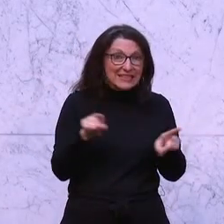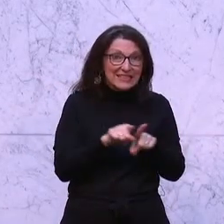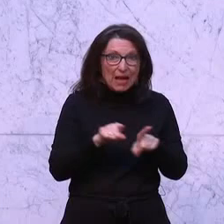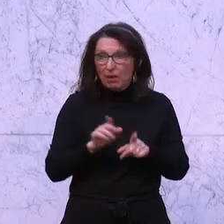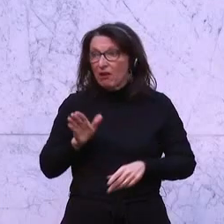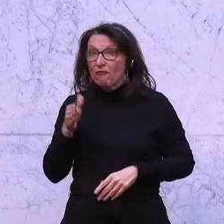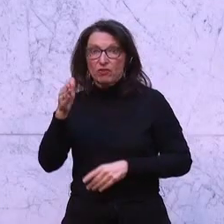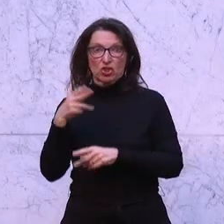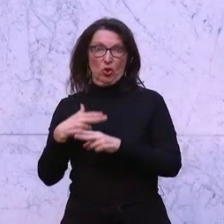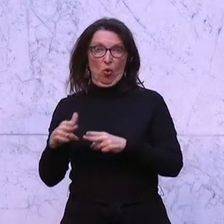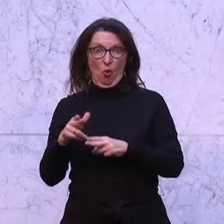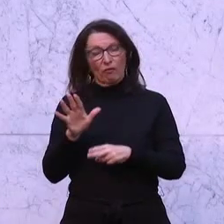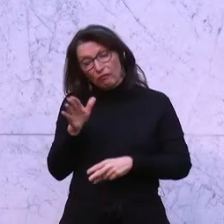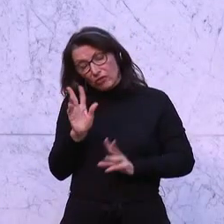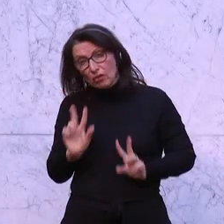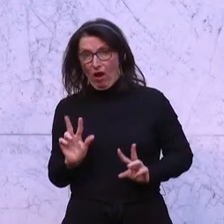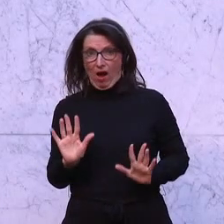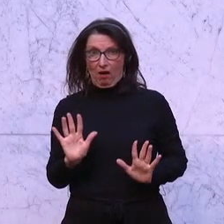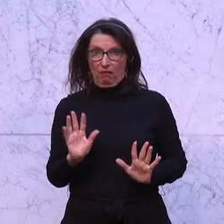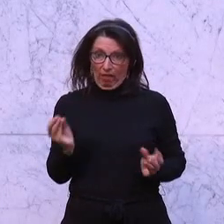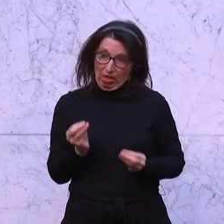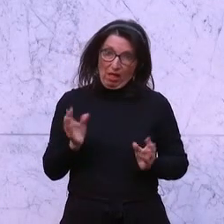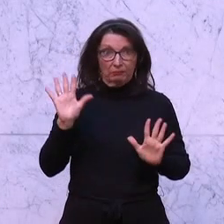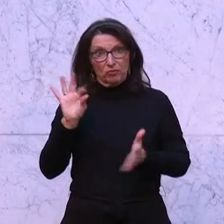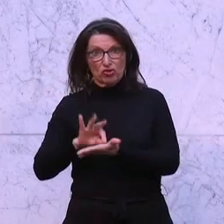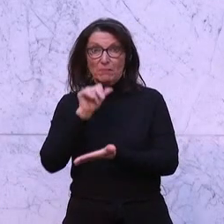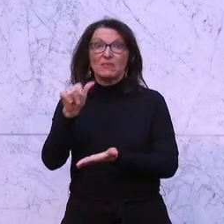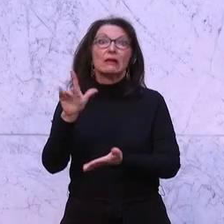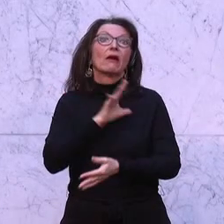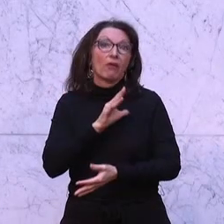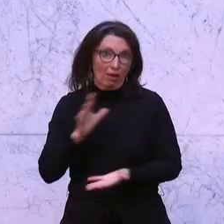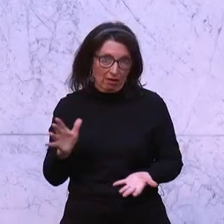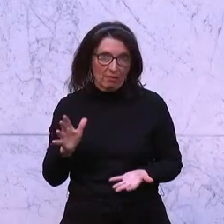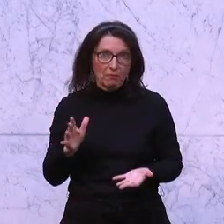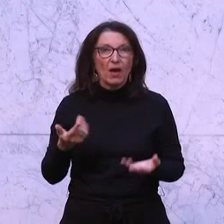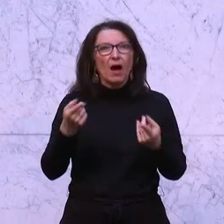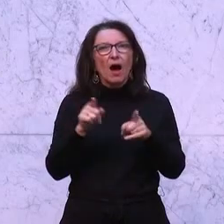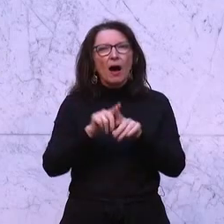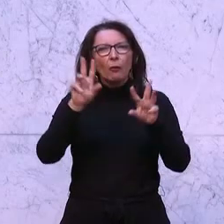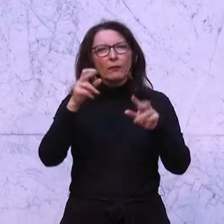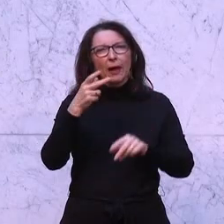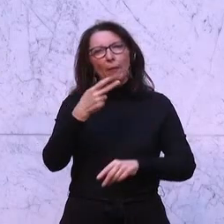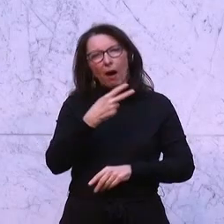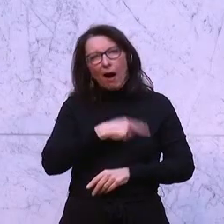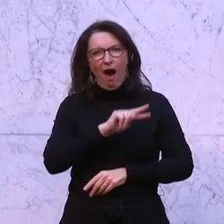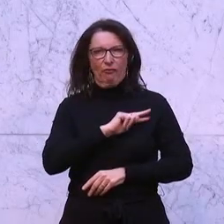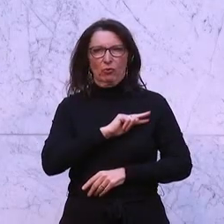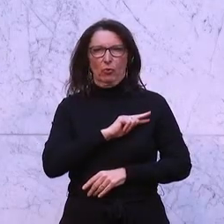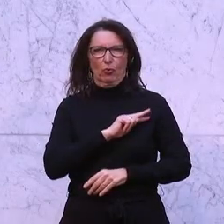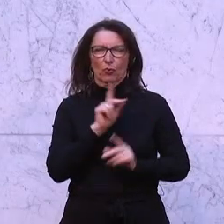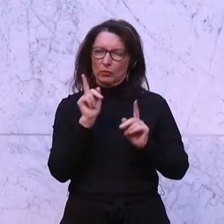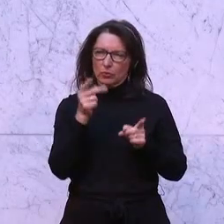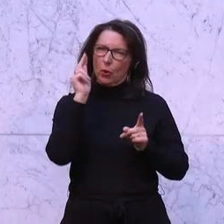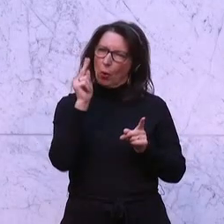ein rohen Fisch, der wirklich gefährlich ist, wenn irgendwas passiert. Und auch das Thema Haftungen sollten wir uns überdenken und